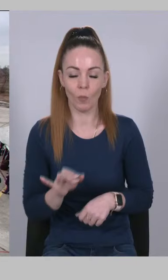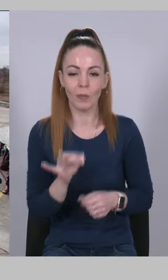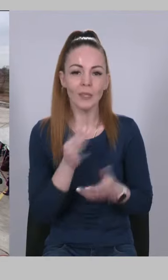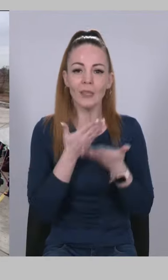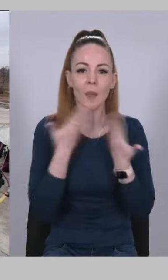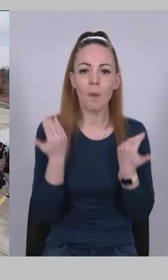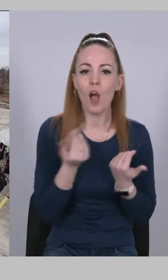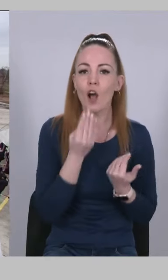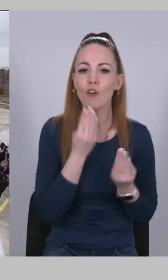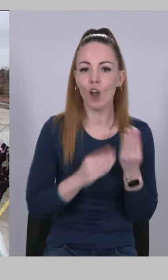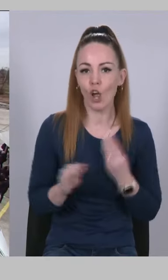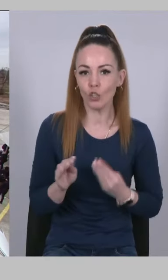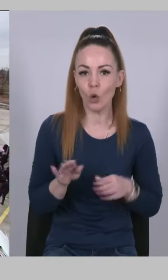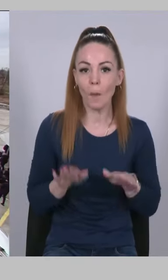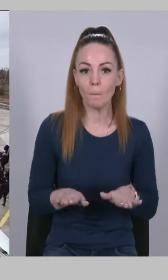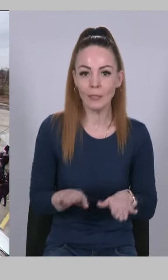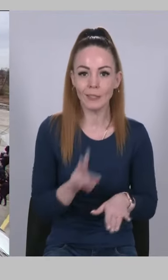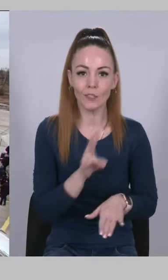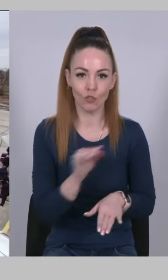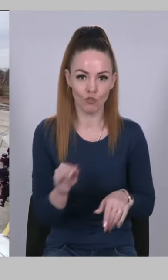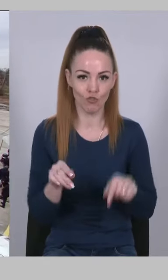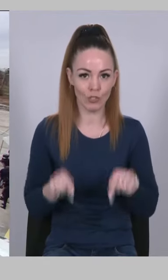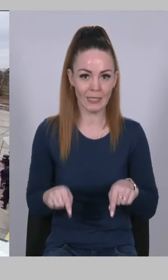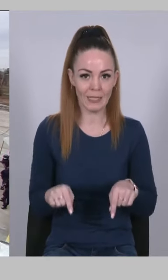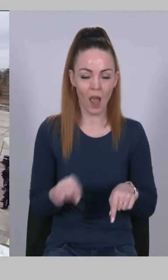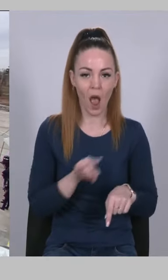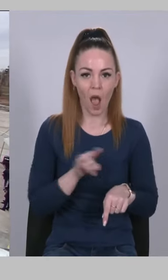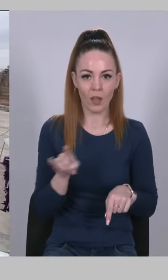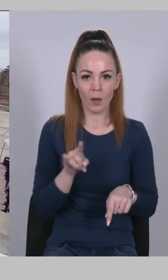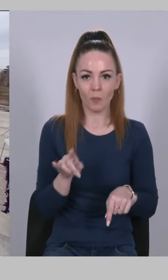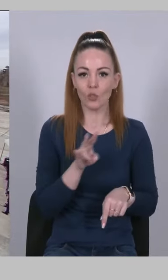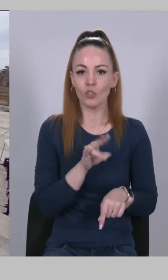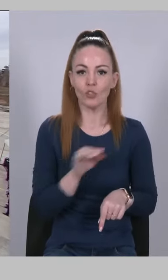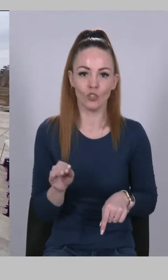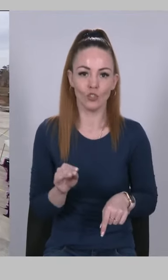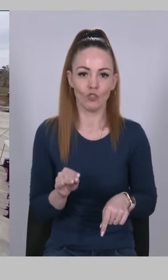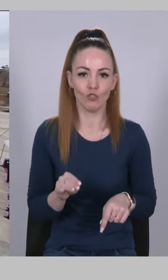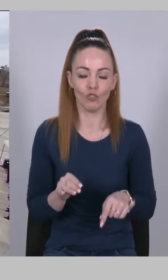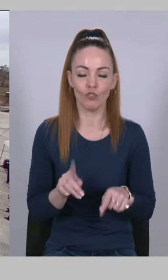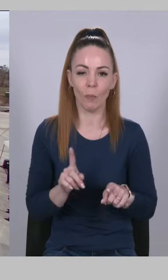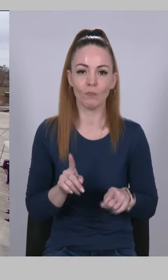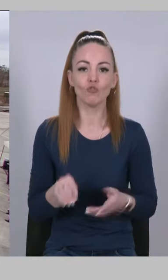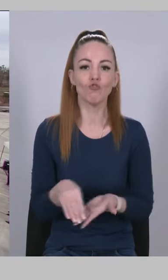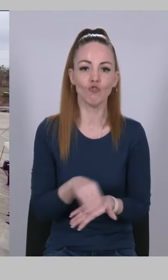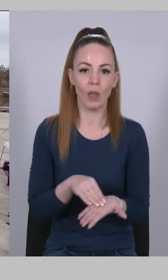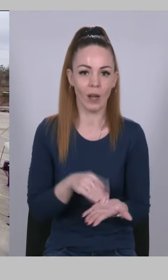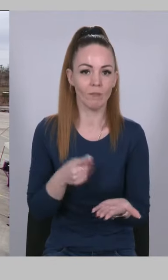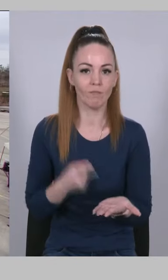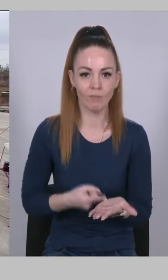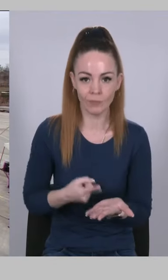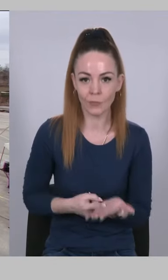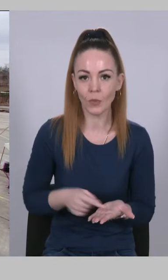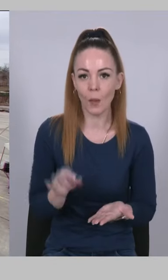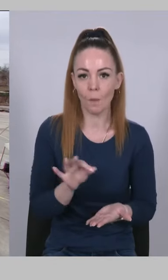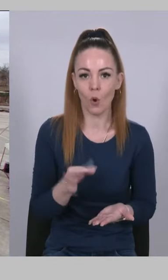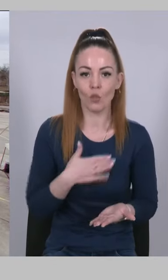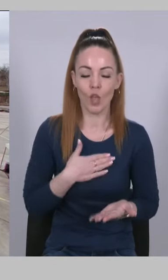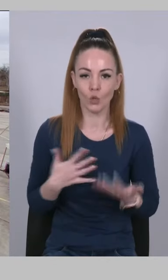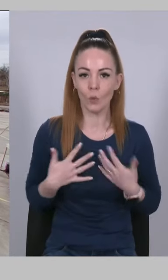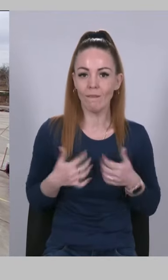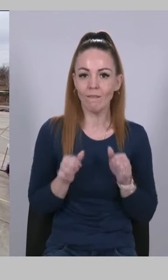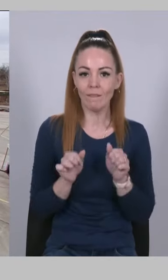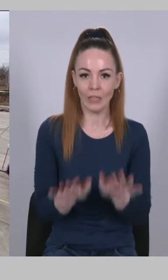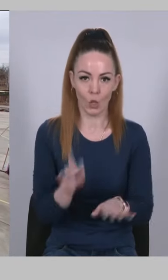кращого місця, ніж цей аеропорт, для того, щоб ще раз зазначити нашу відданість